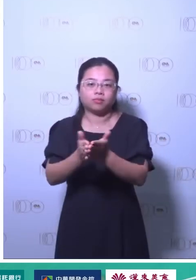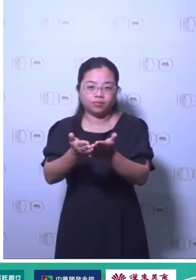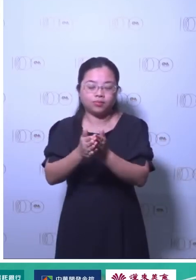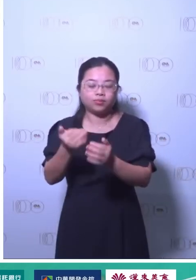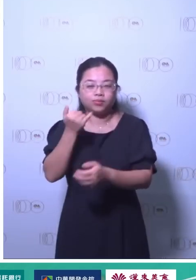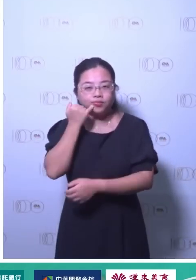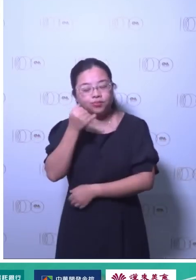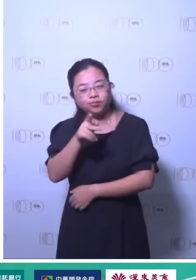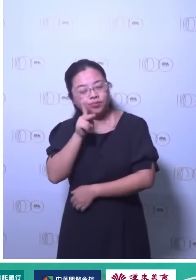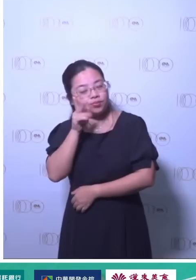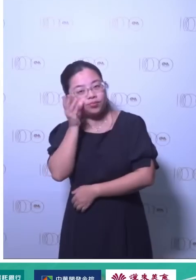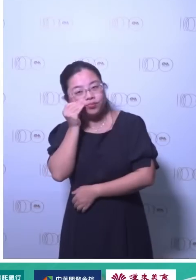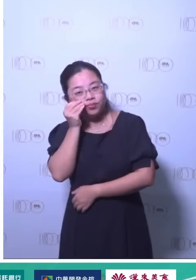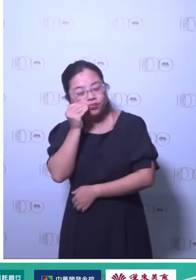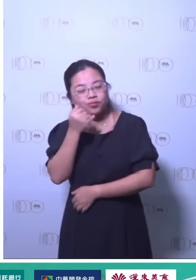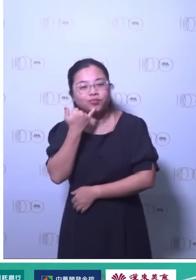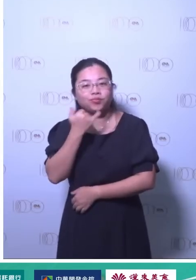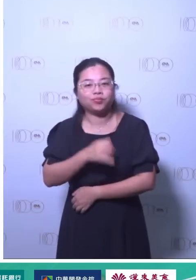怎么去介入